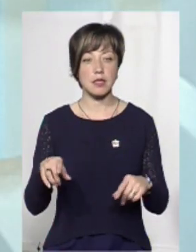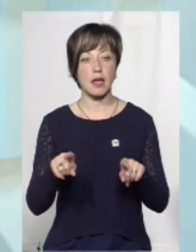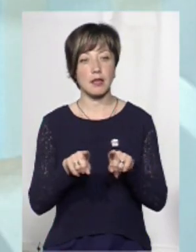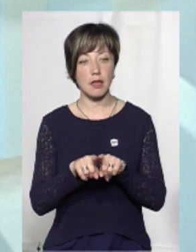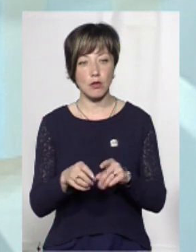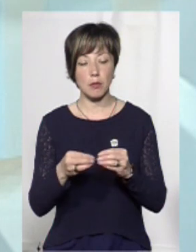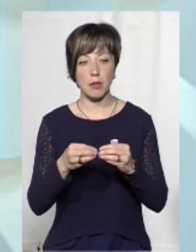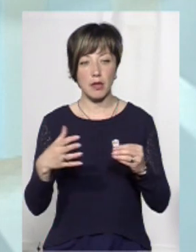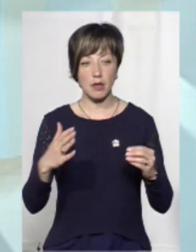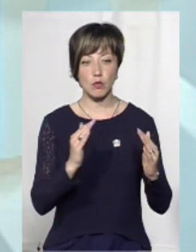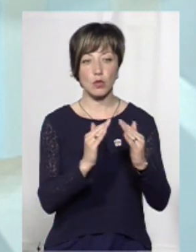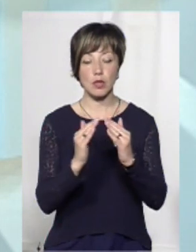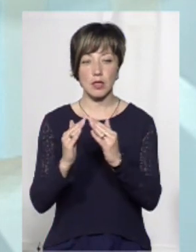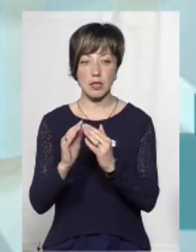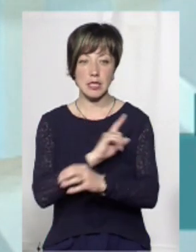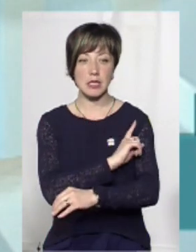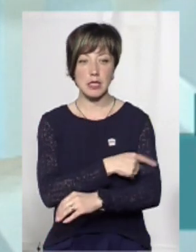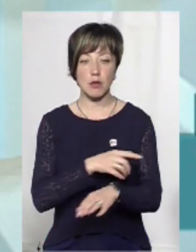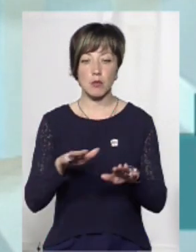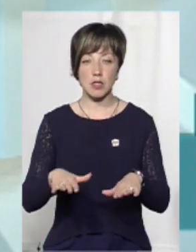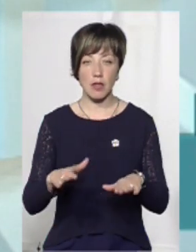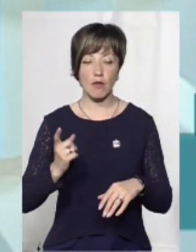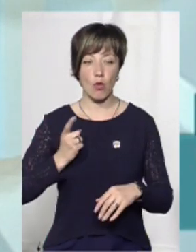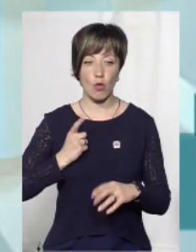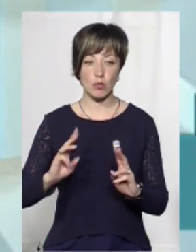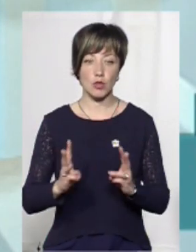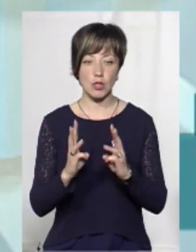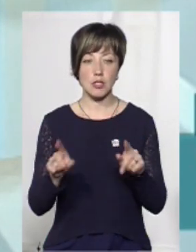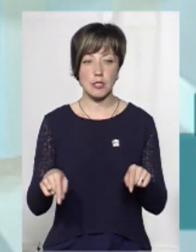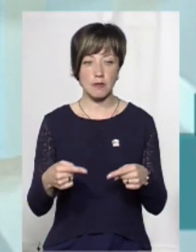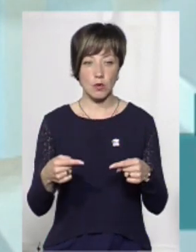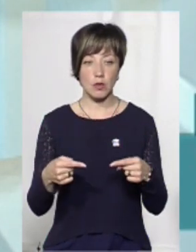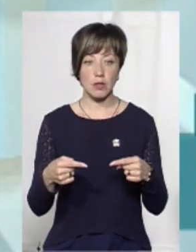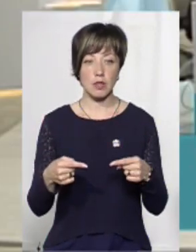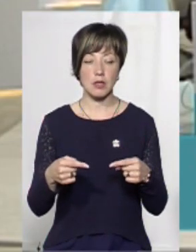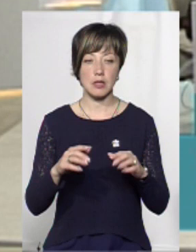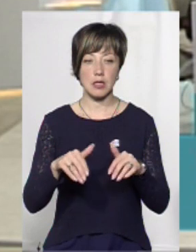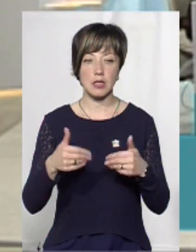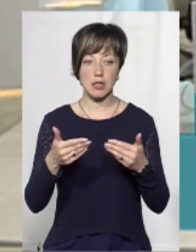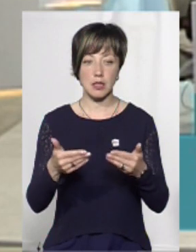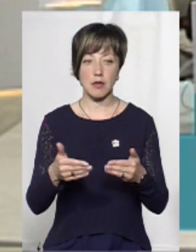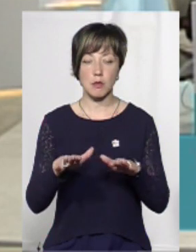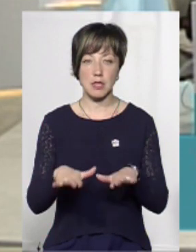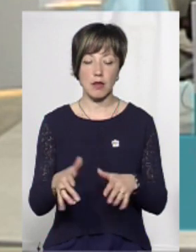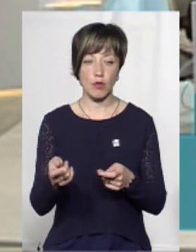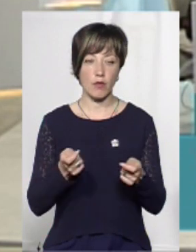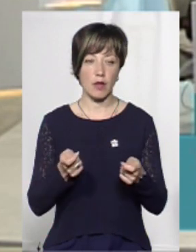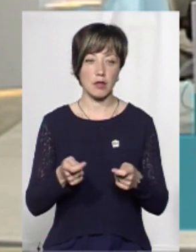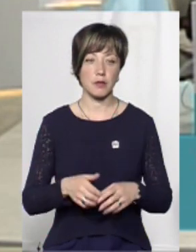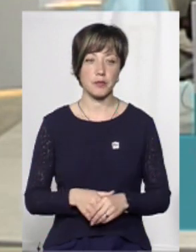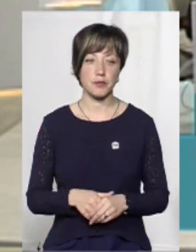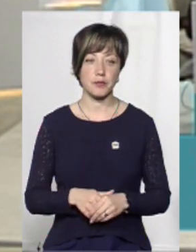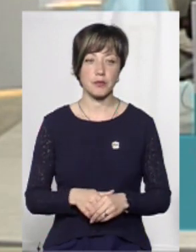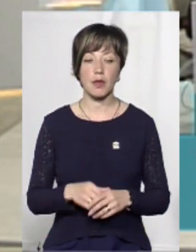також в 15 домоволодіннях силами місцевої пожежної охорони, які створені за ініціативи органів місцевого самоврядування.